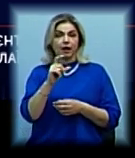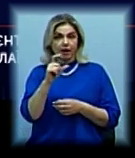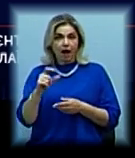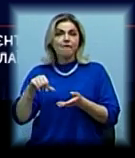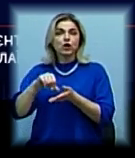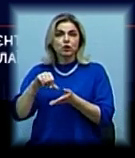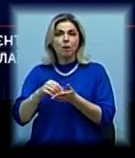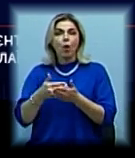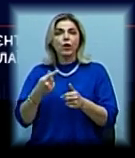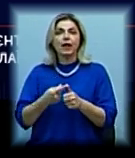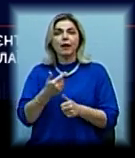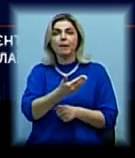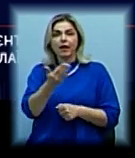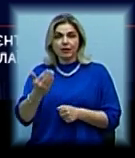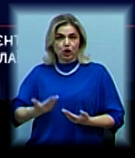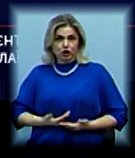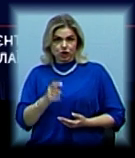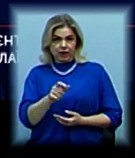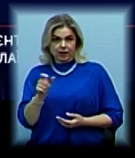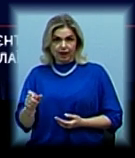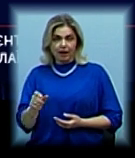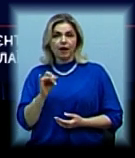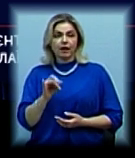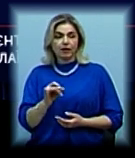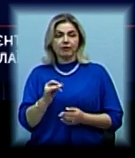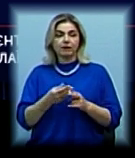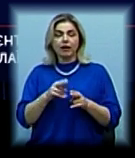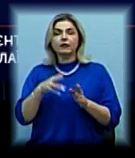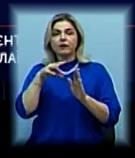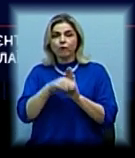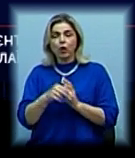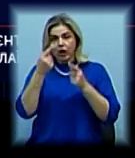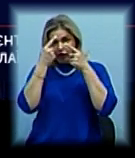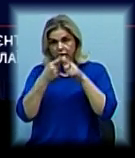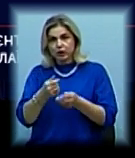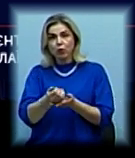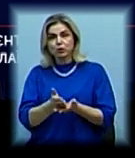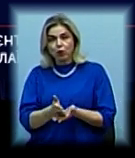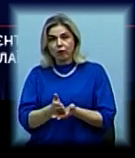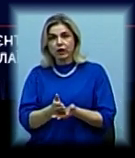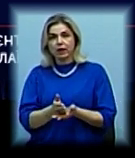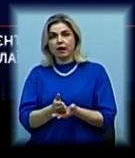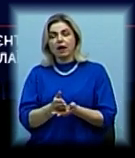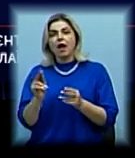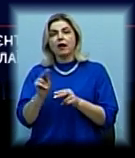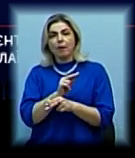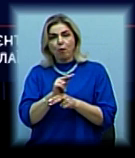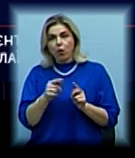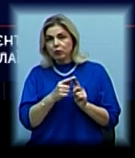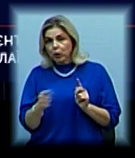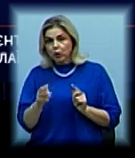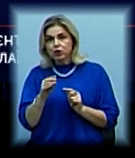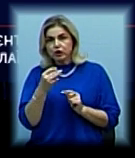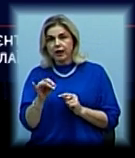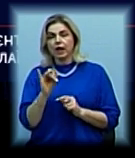Передній тариф у нас 4,03. Входить в нього технічне обслуговування, поточний ремонт і